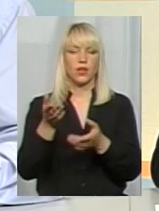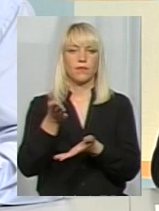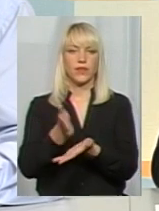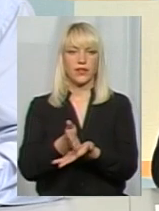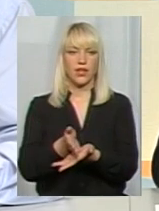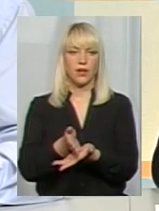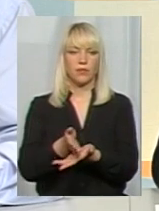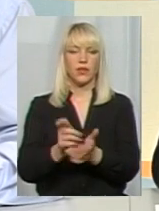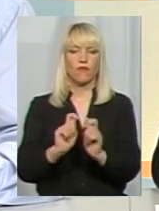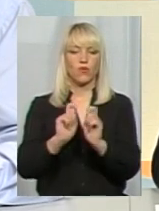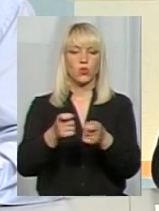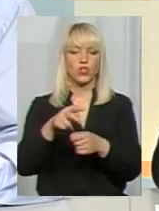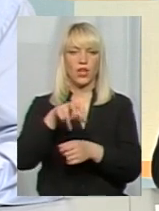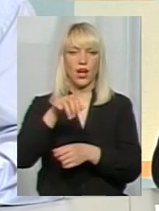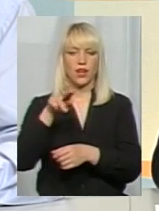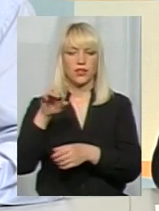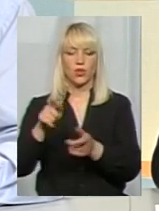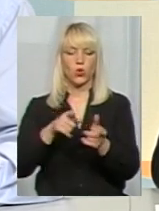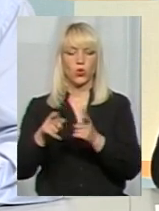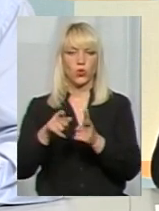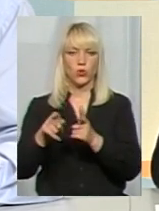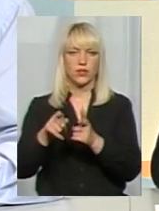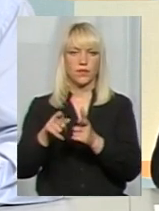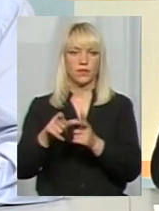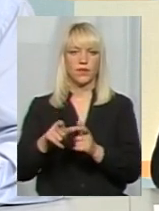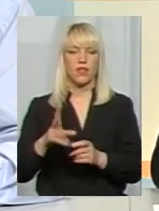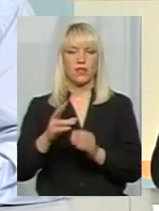вручені зараз акти, готуються на вручення акти.